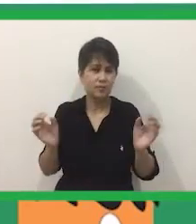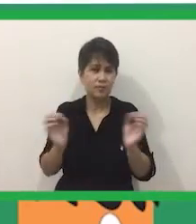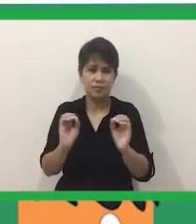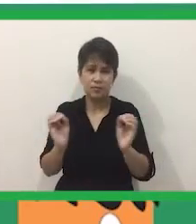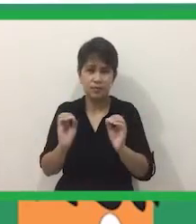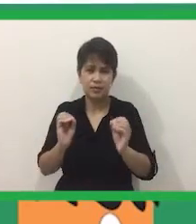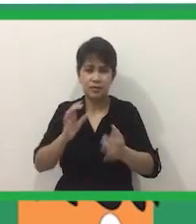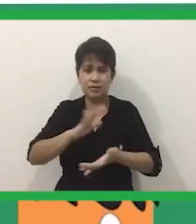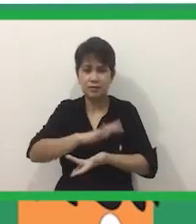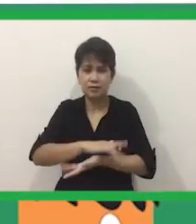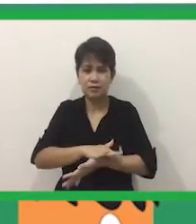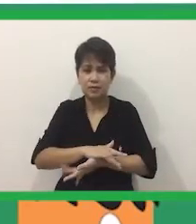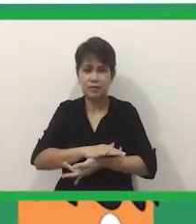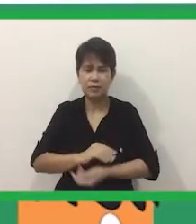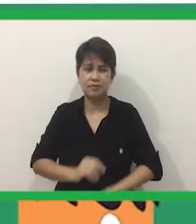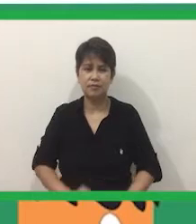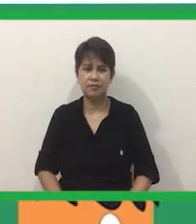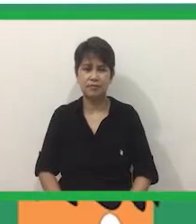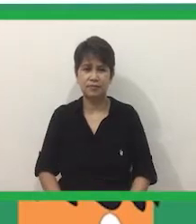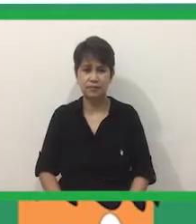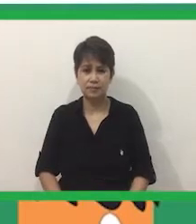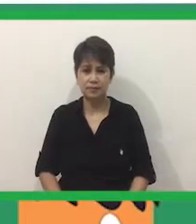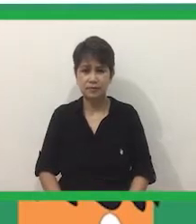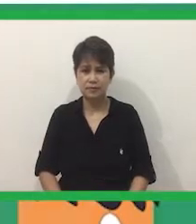Ang lahat Ng virus